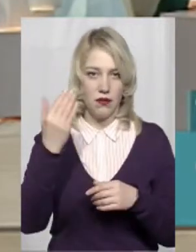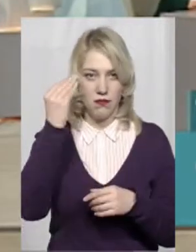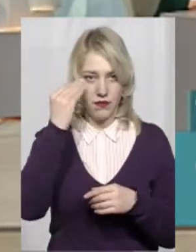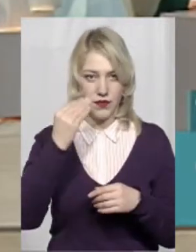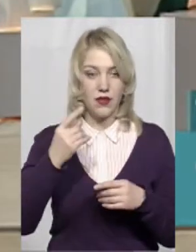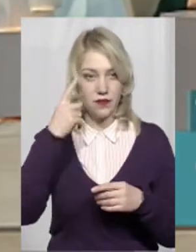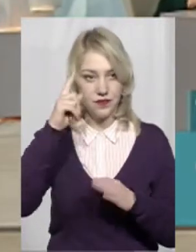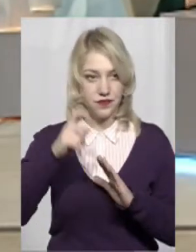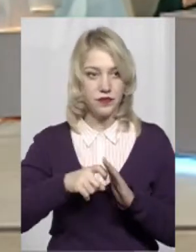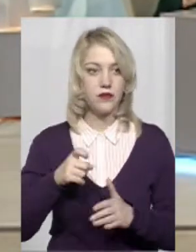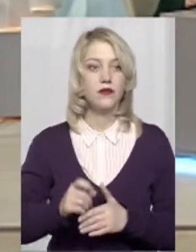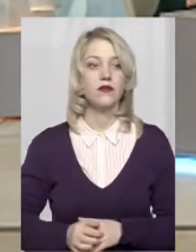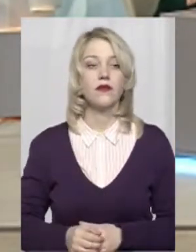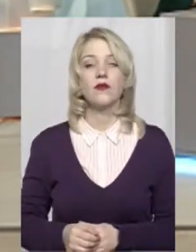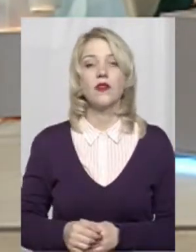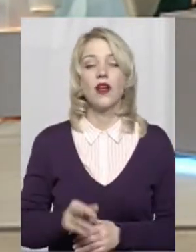Скажіть, будь ласка,